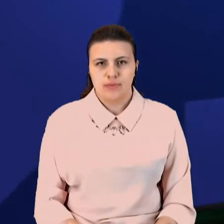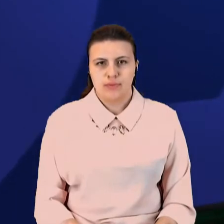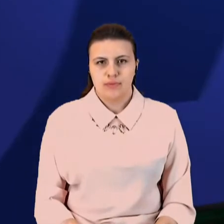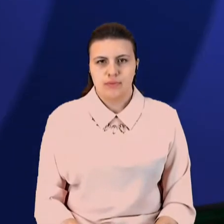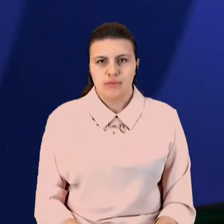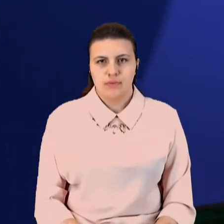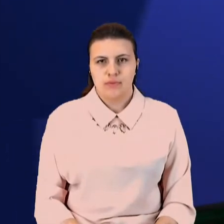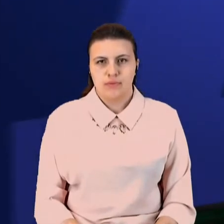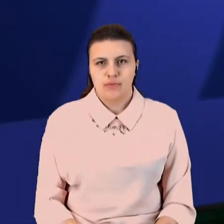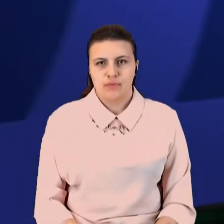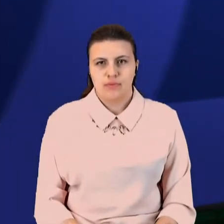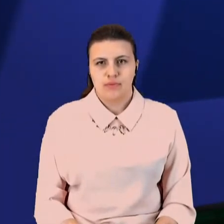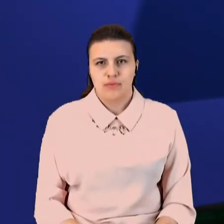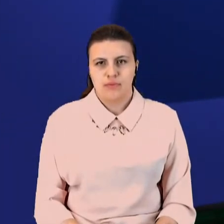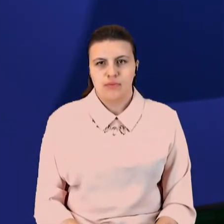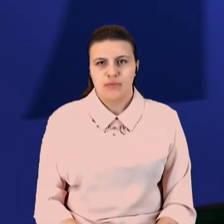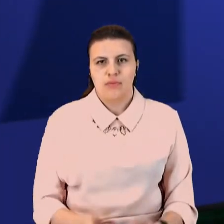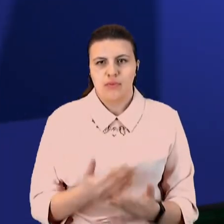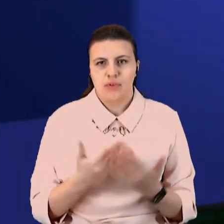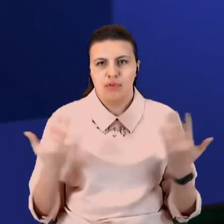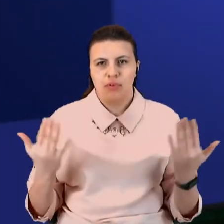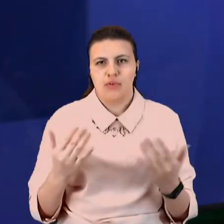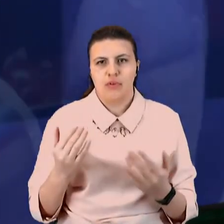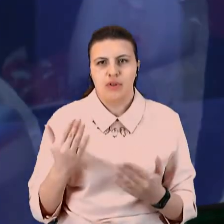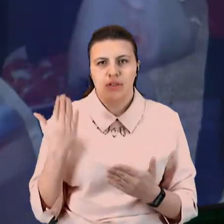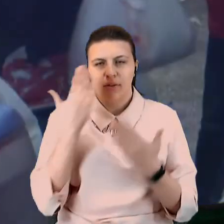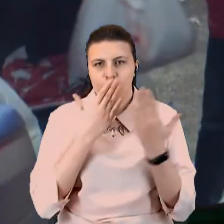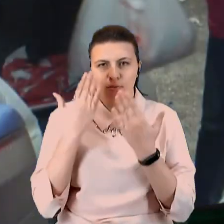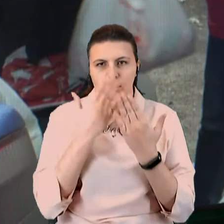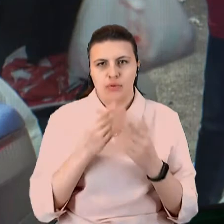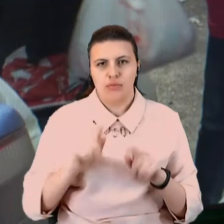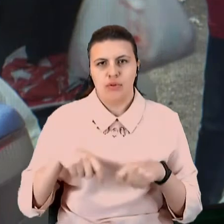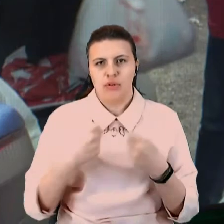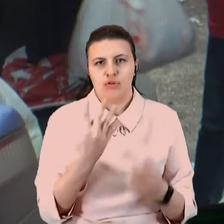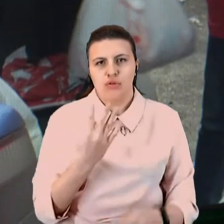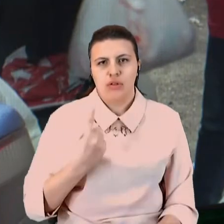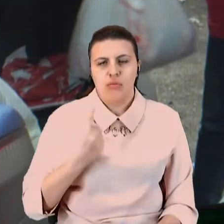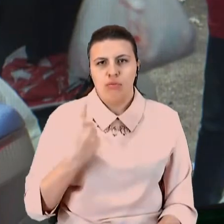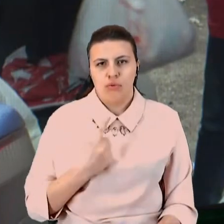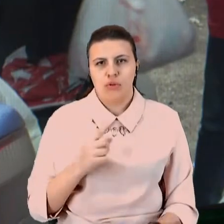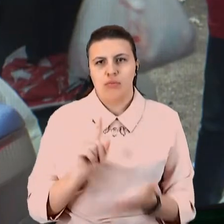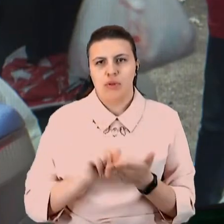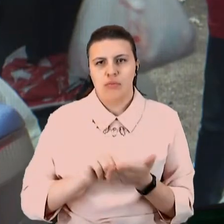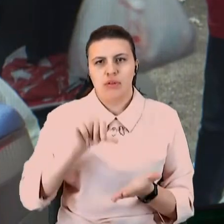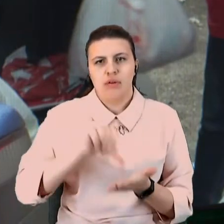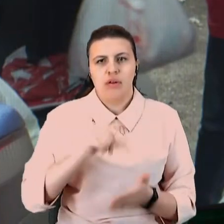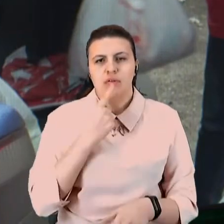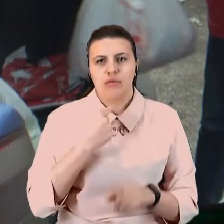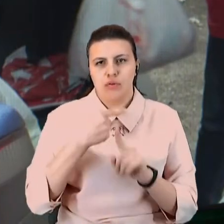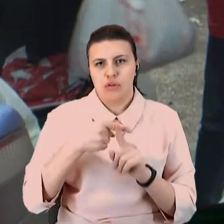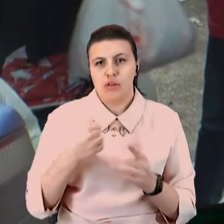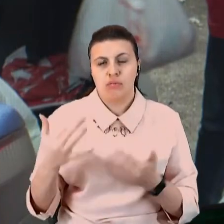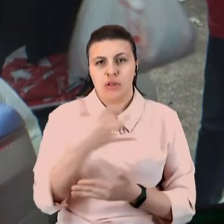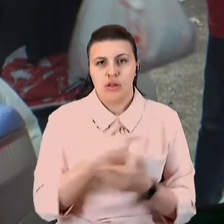Продукти та засоби гігієни передали чотирьом самотнім пенсіонерам представники Червоного Христа. Збирали так звані